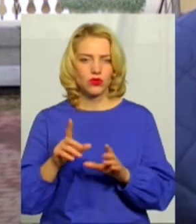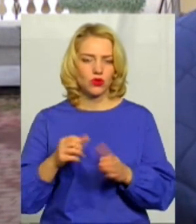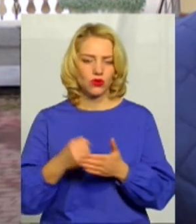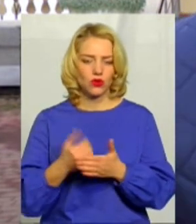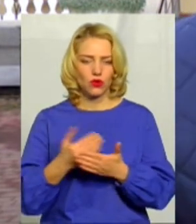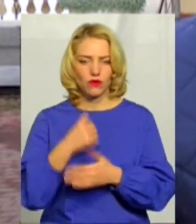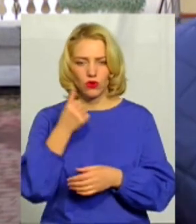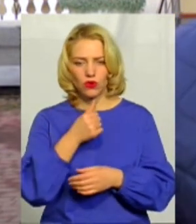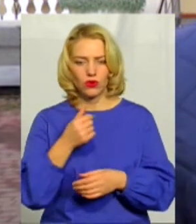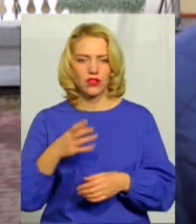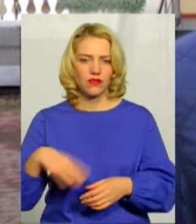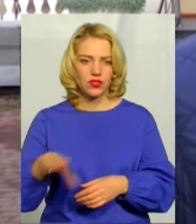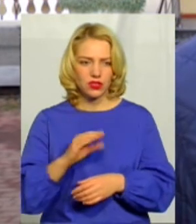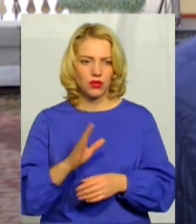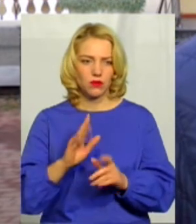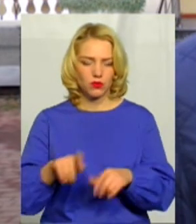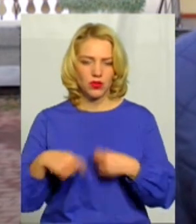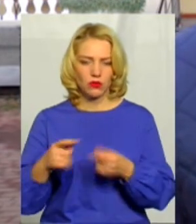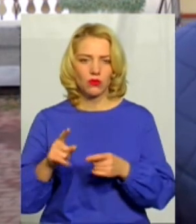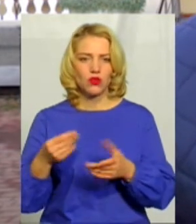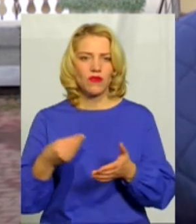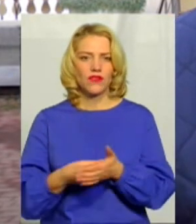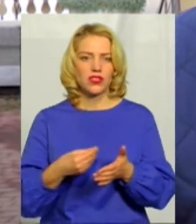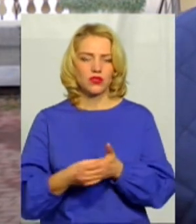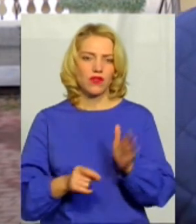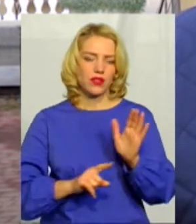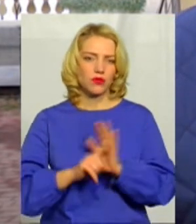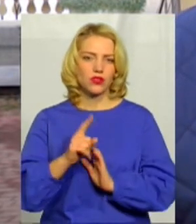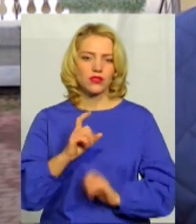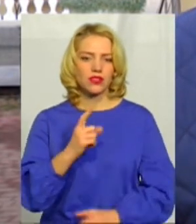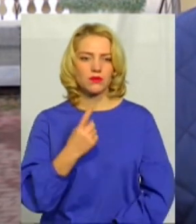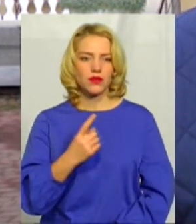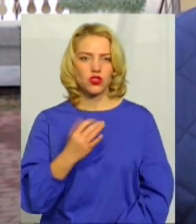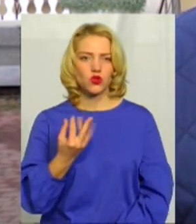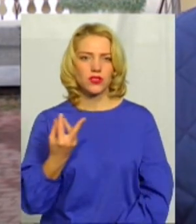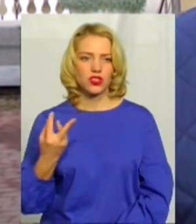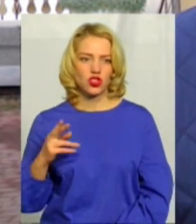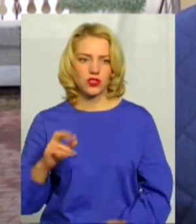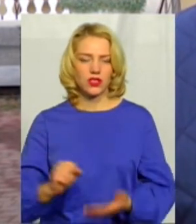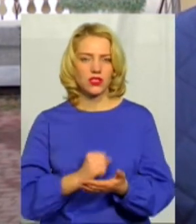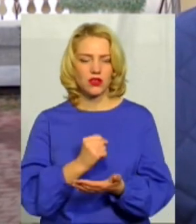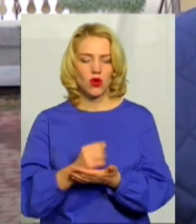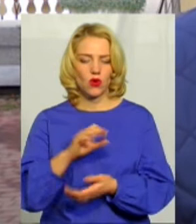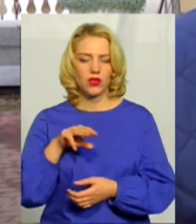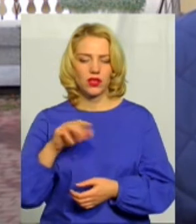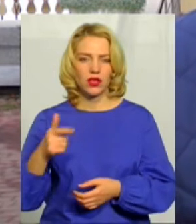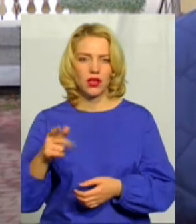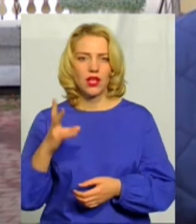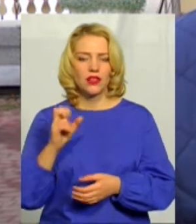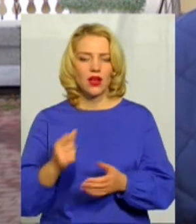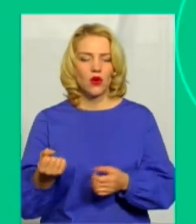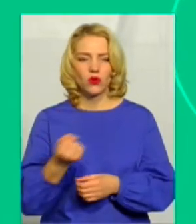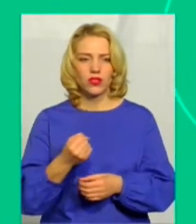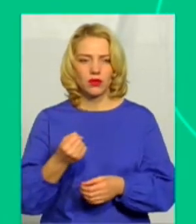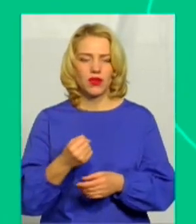передати, тому що фінансування з 1 січня повинно бути затвердити ОТГ на отримання комунальних